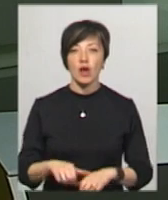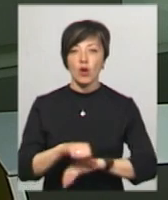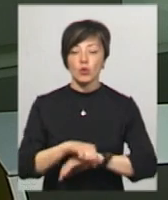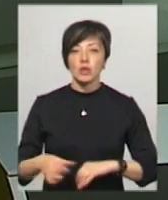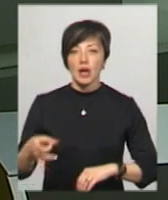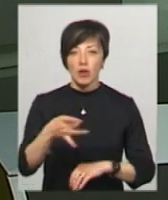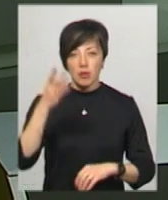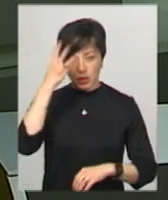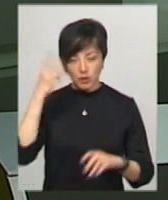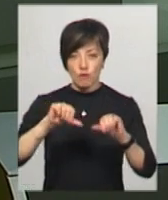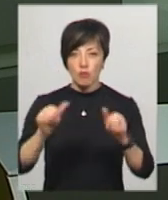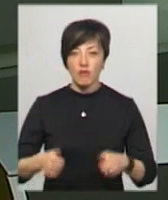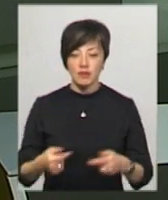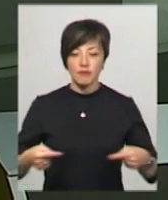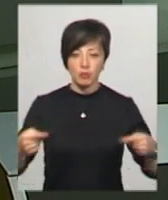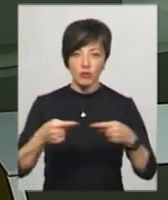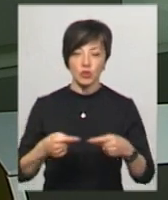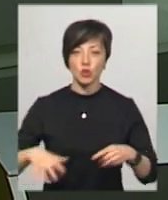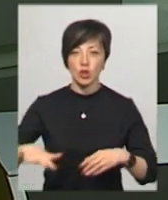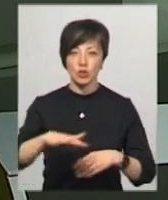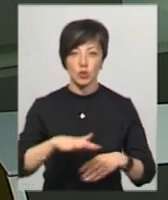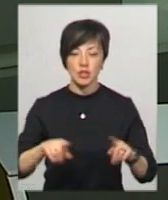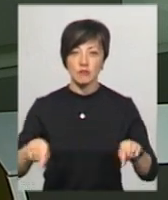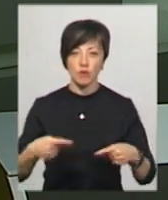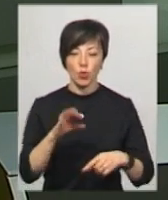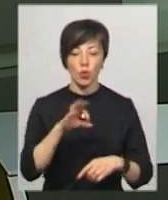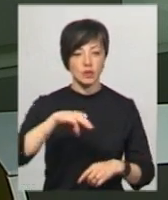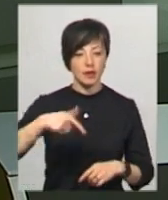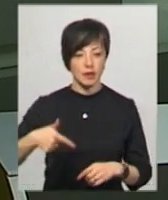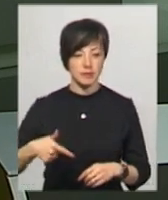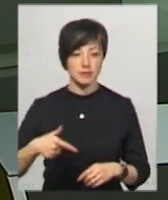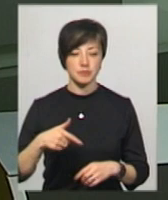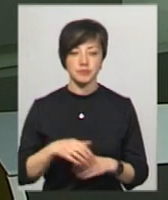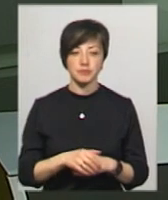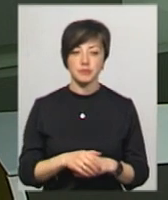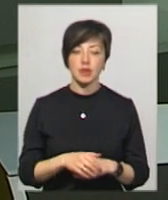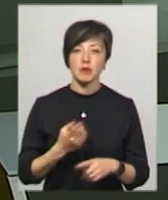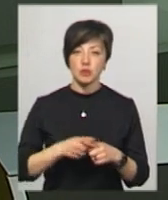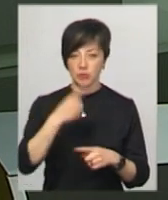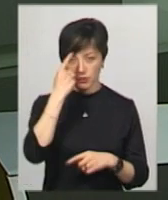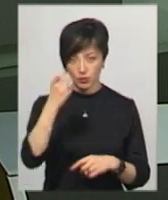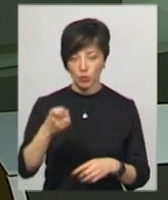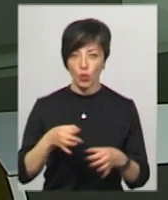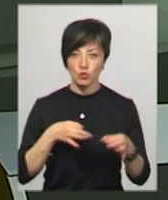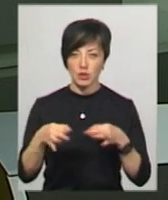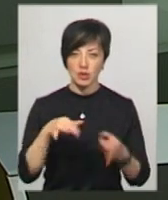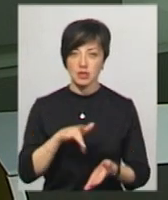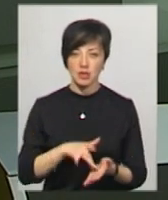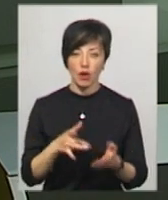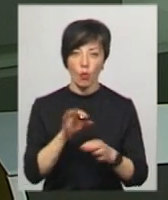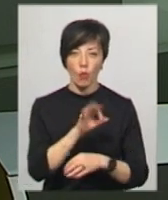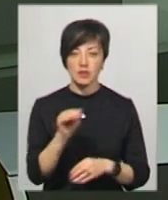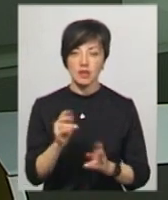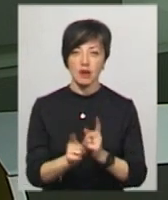районів Хмельниччини формуватимуться відповідно до території створених об'єднаних територіальних громад. Про це повідомив консультант Центрального